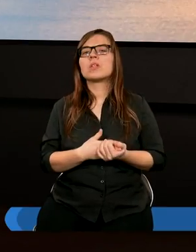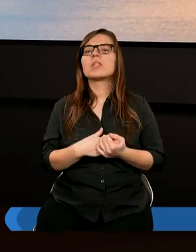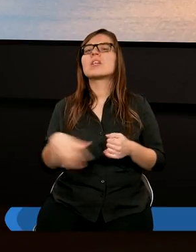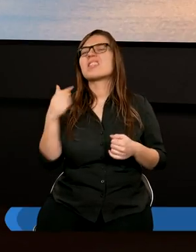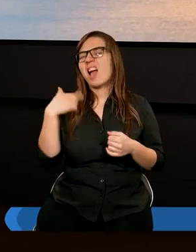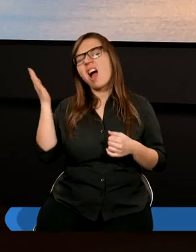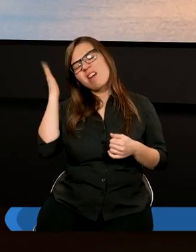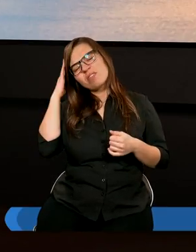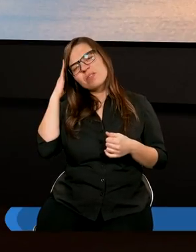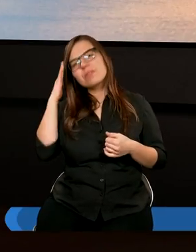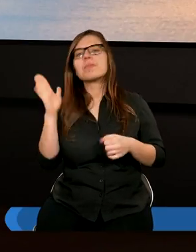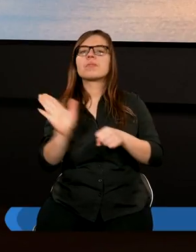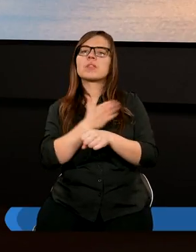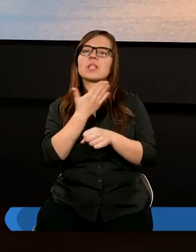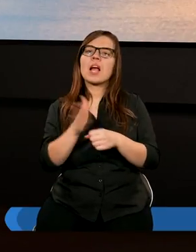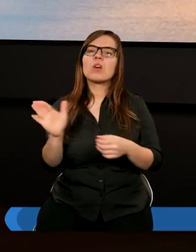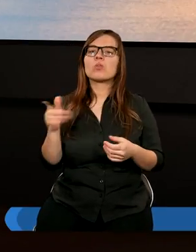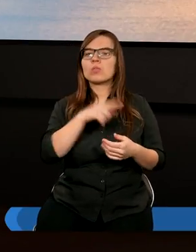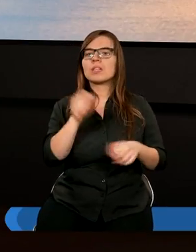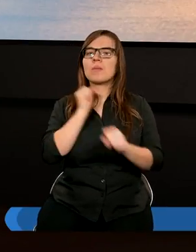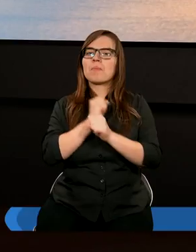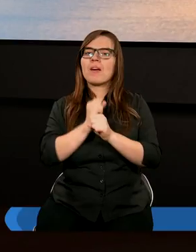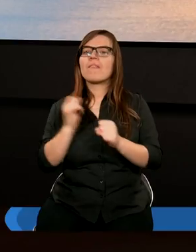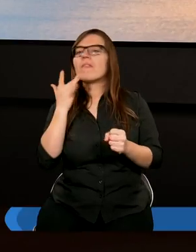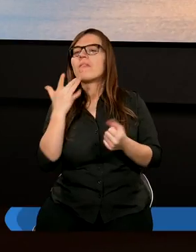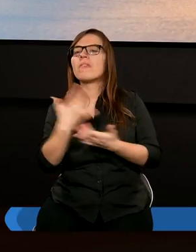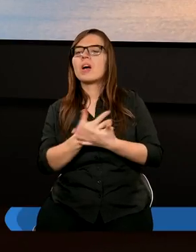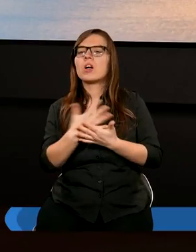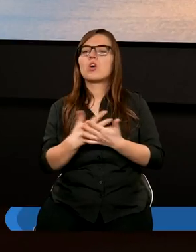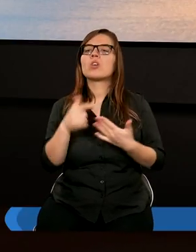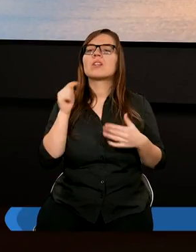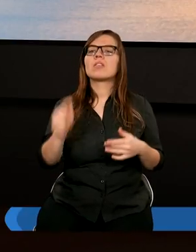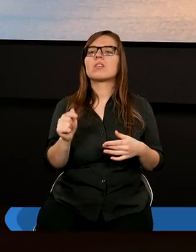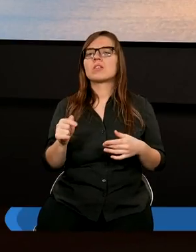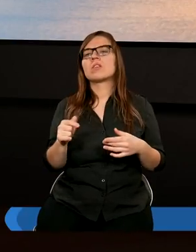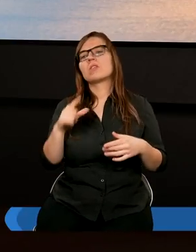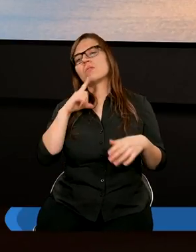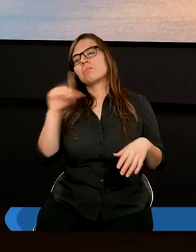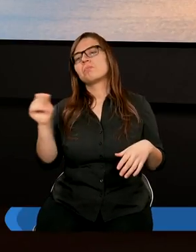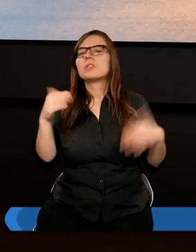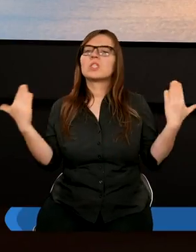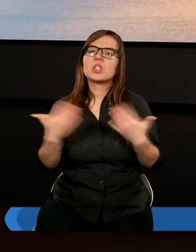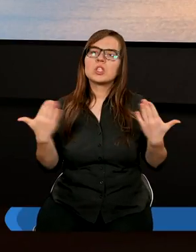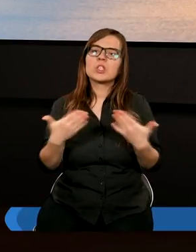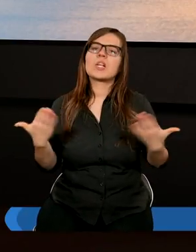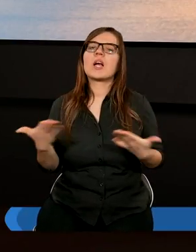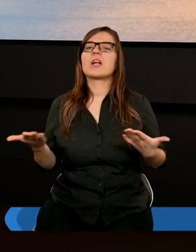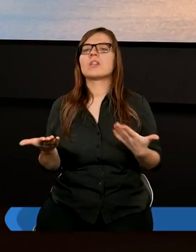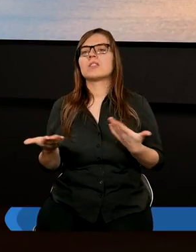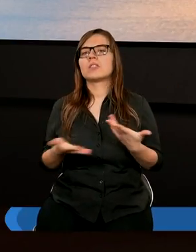I ja widziałem, że niektórzy z pracowników wykorzystywali to, poszli sobie gdzieś tam.